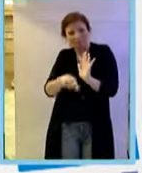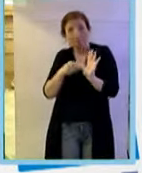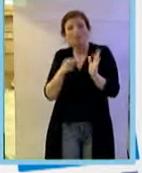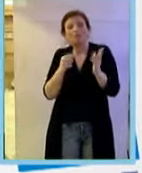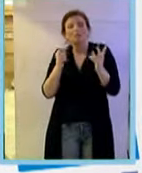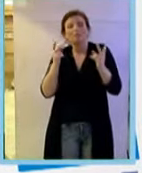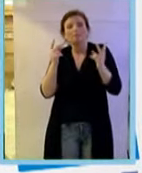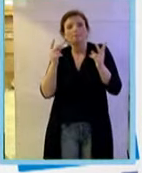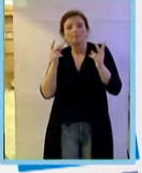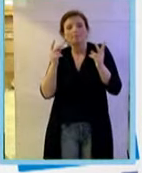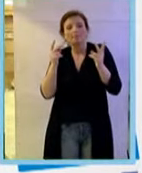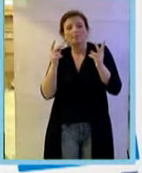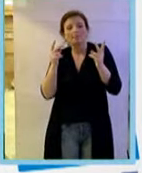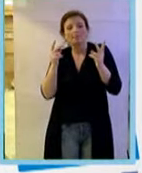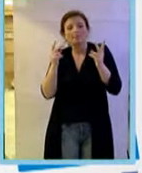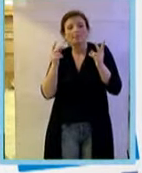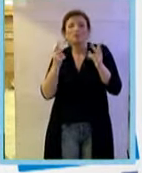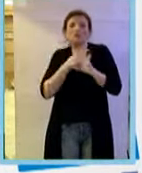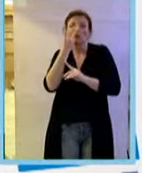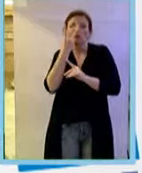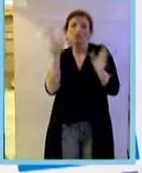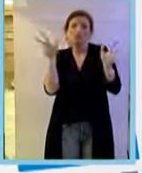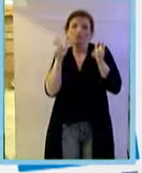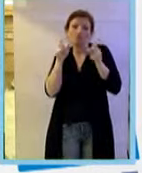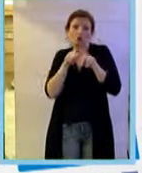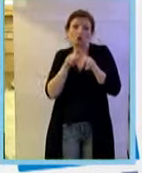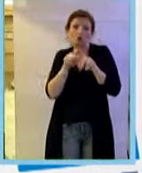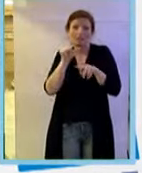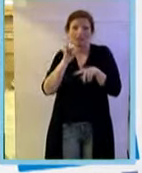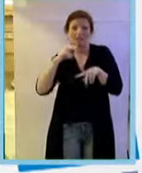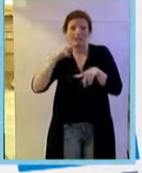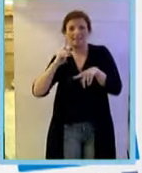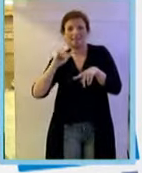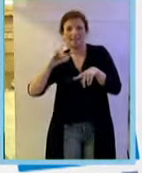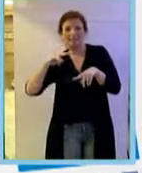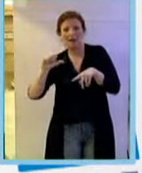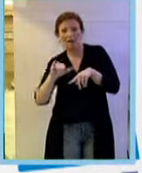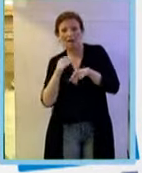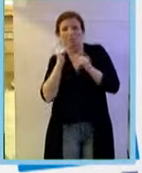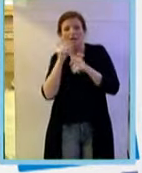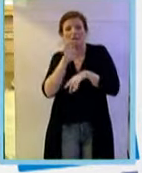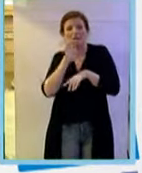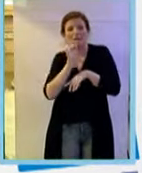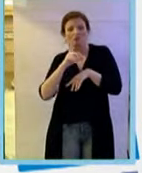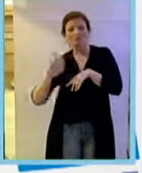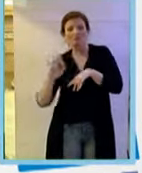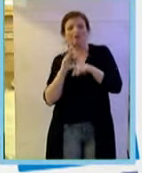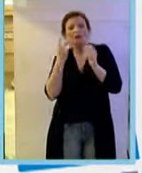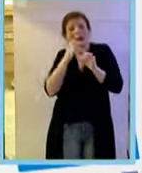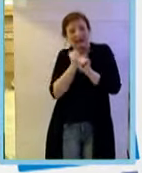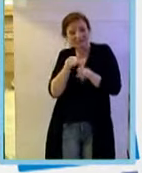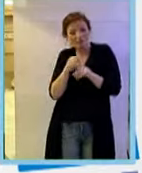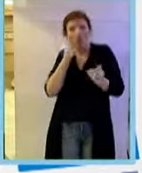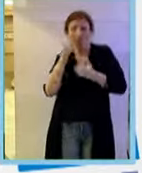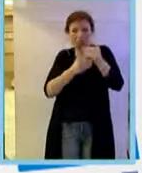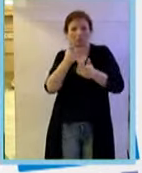L'identificazione di due recettori del terasinchinasi per il GF, questo lavoro è stato portato avanti,